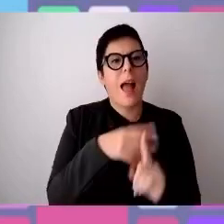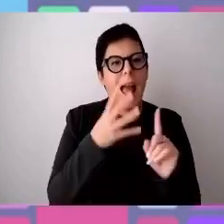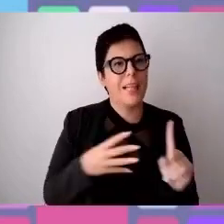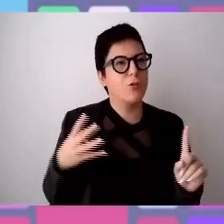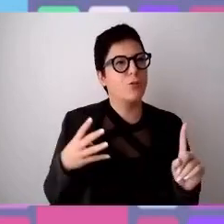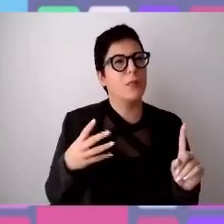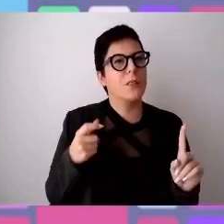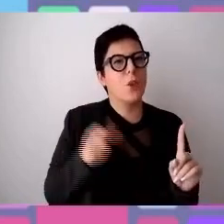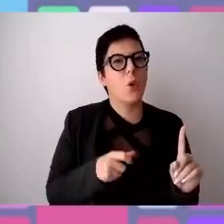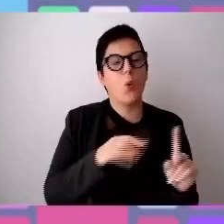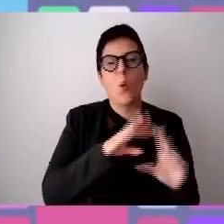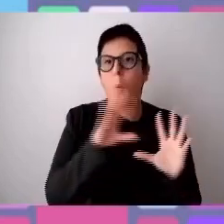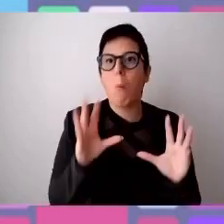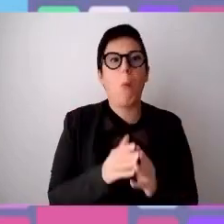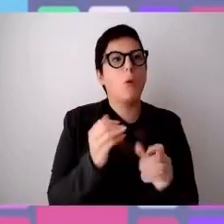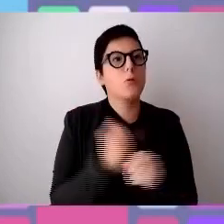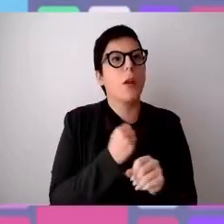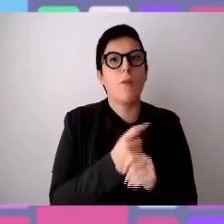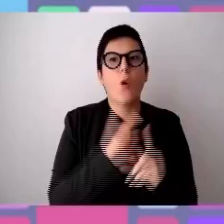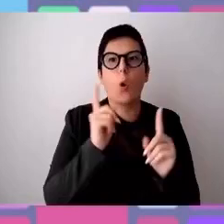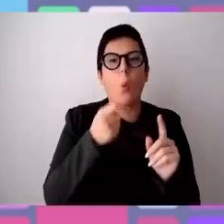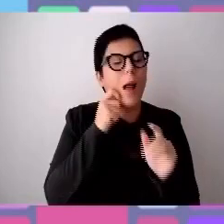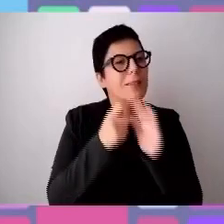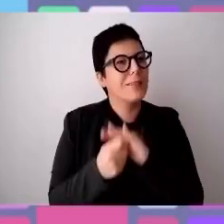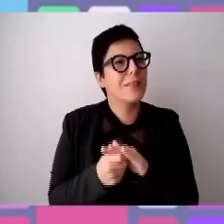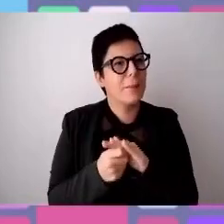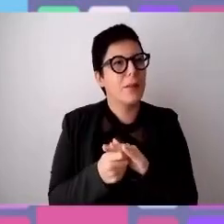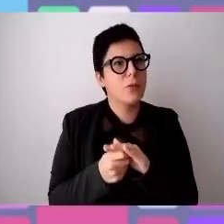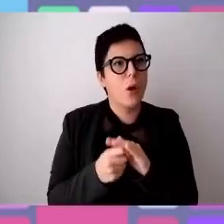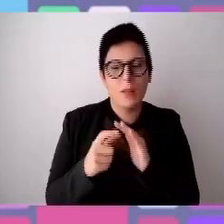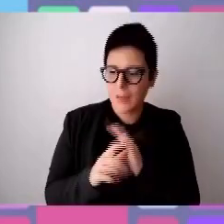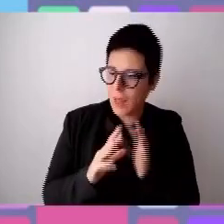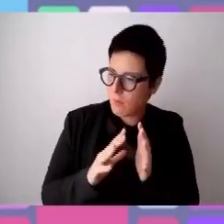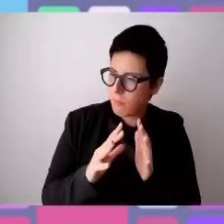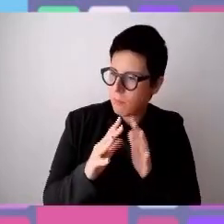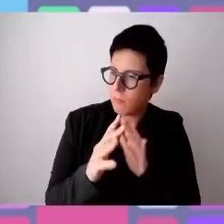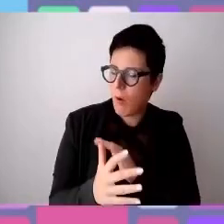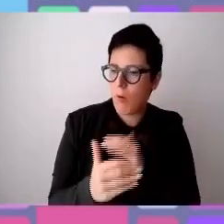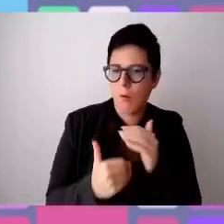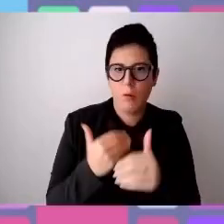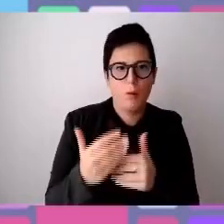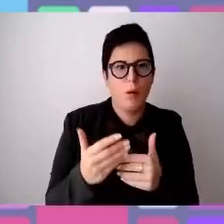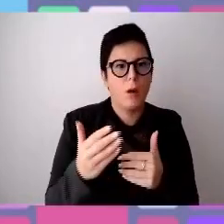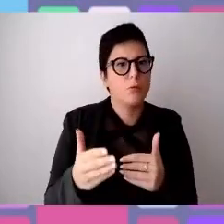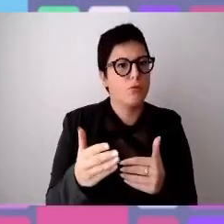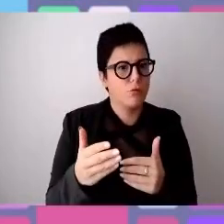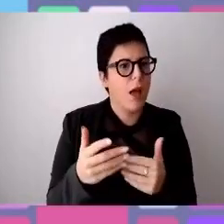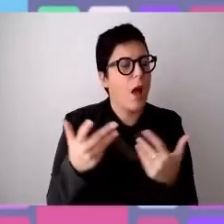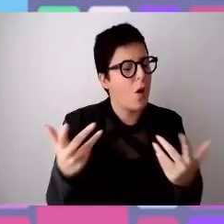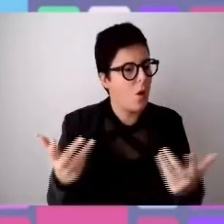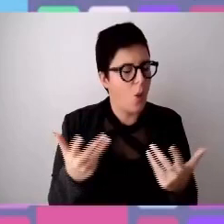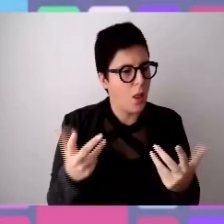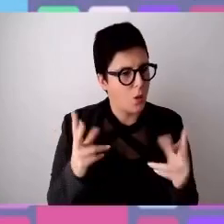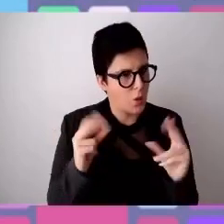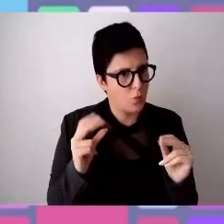mondo del lavoro? Notate dei cambiamenti progressivi negli ultimi anni? Vi chiedo di essere molto rapidi, grazie.